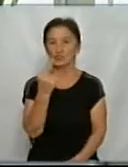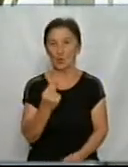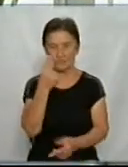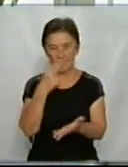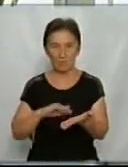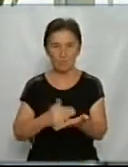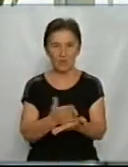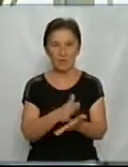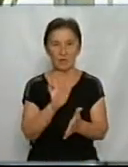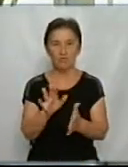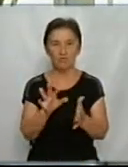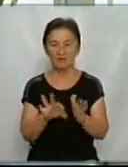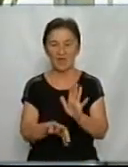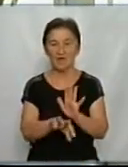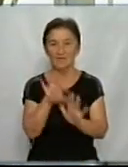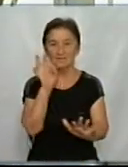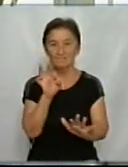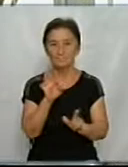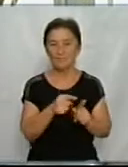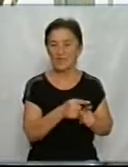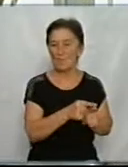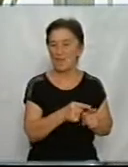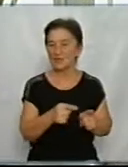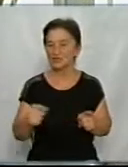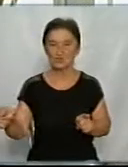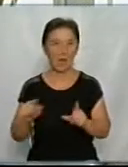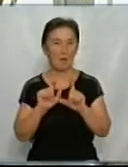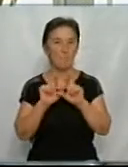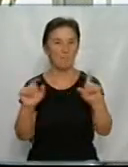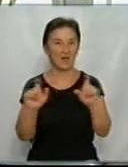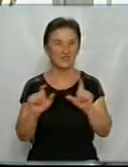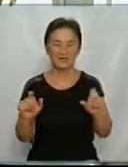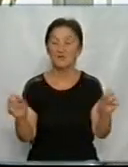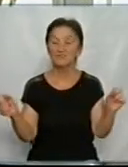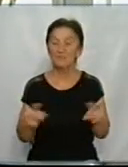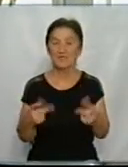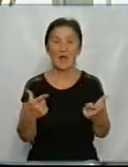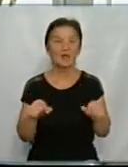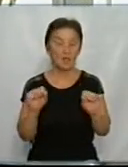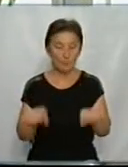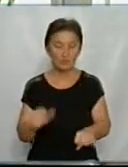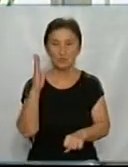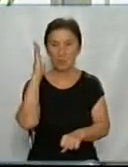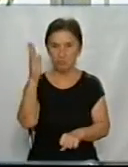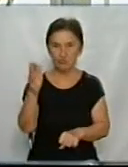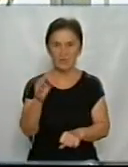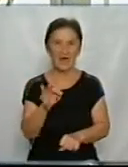визначена мережа спеціальних магазинів, де можна буде скористатися